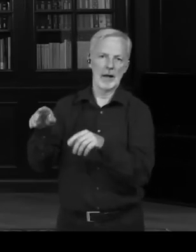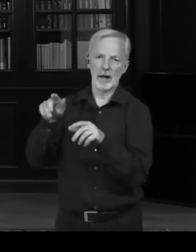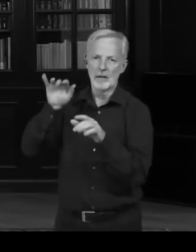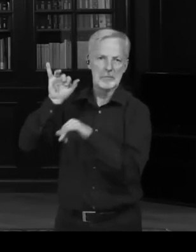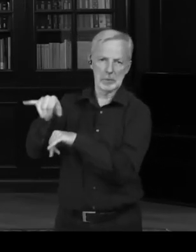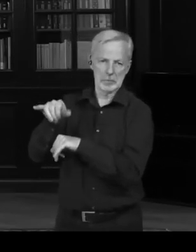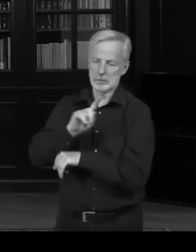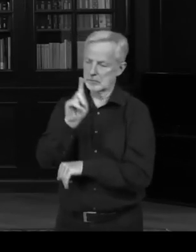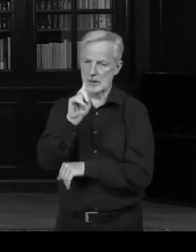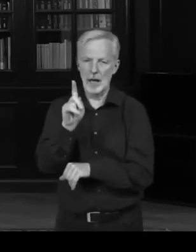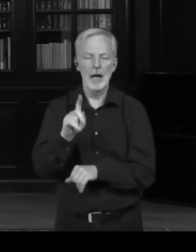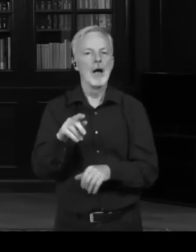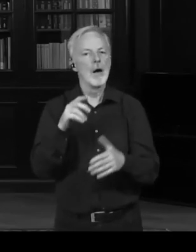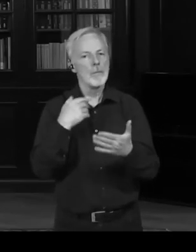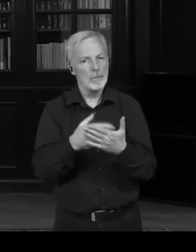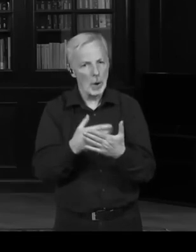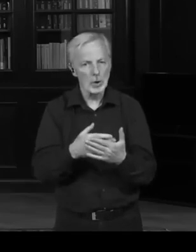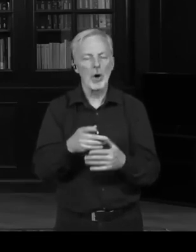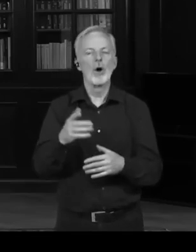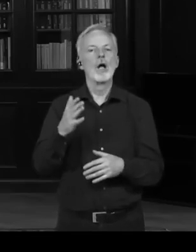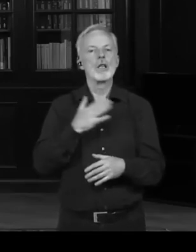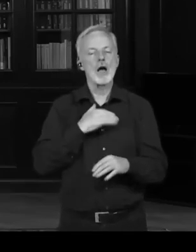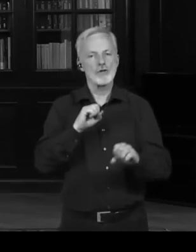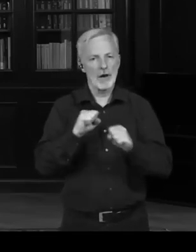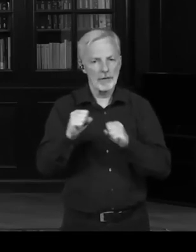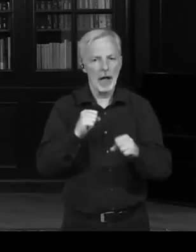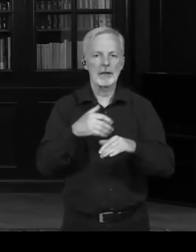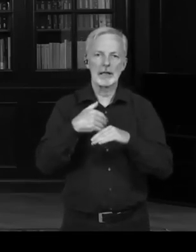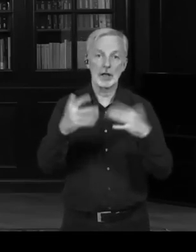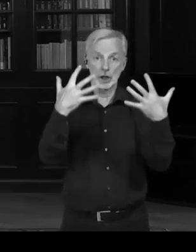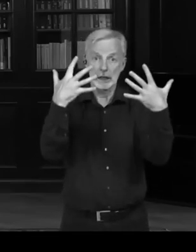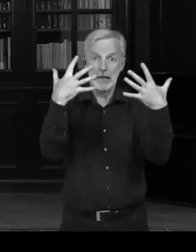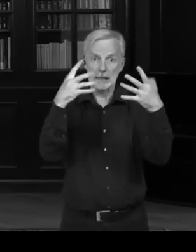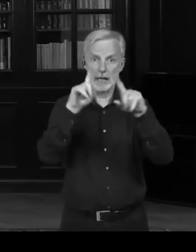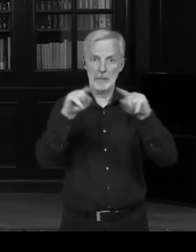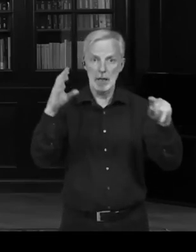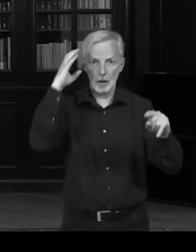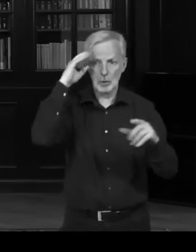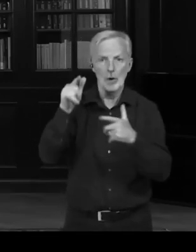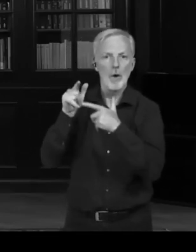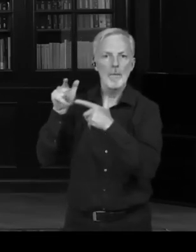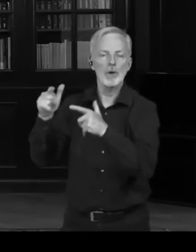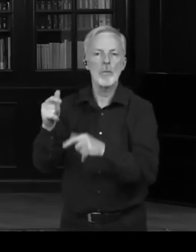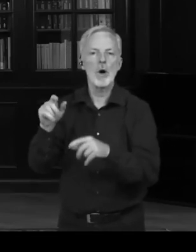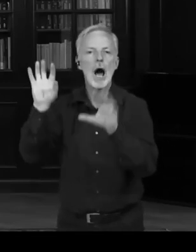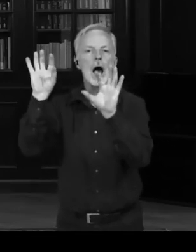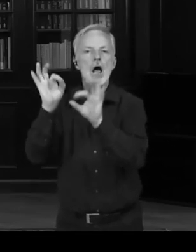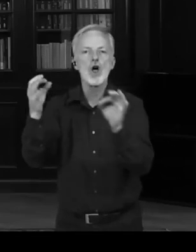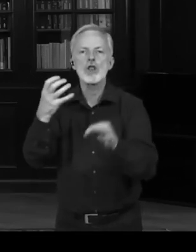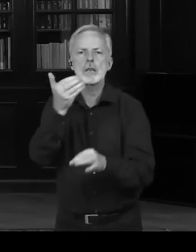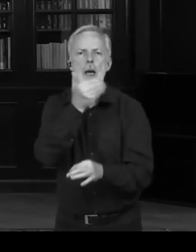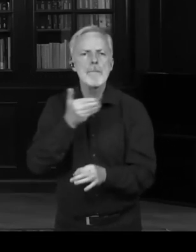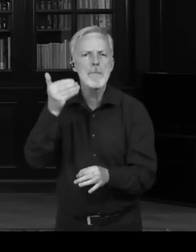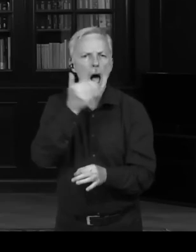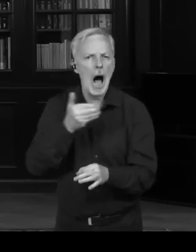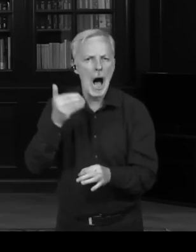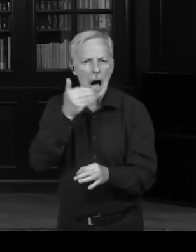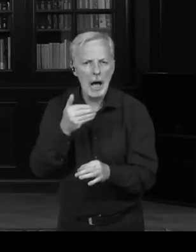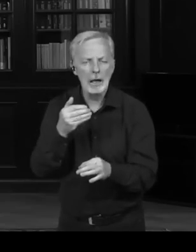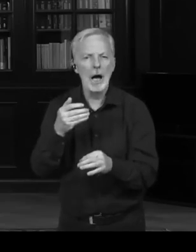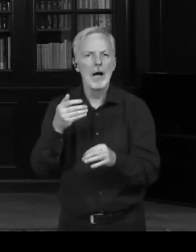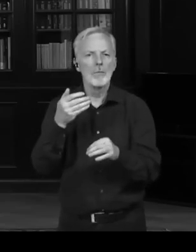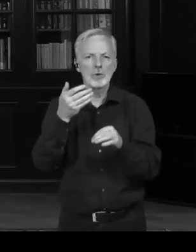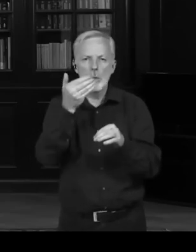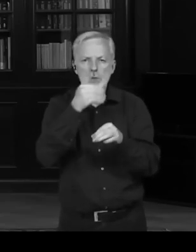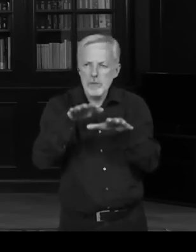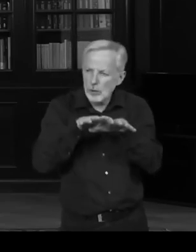No a když střední třída vymizí, tak jsou jenom chudí a bohatí. A toto v tuto chvíli se děje. Ta střední třída vymizí a to